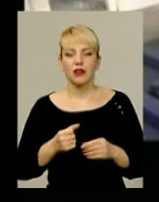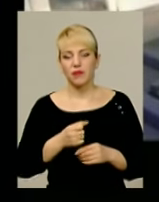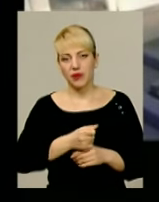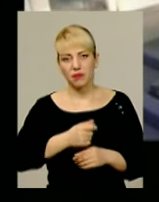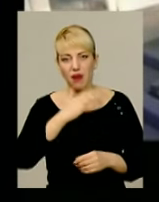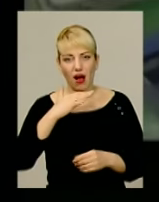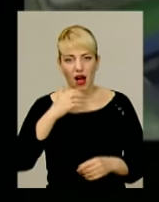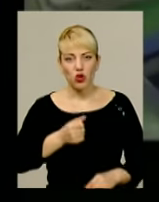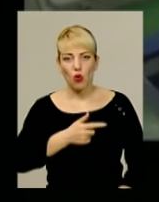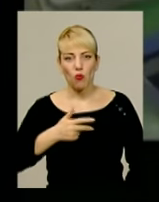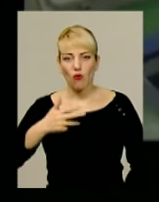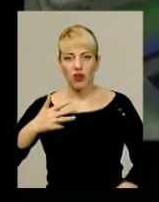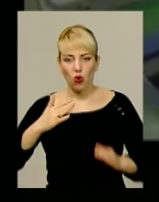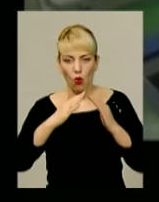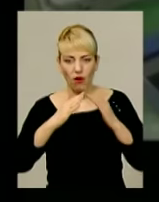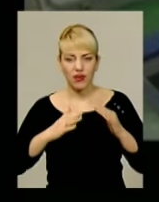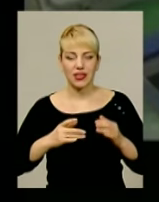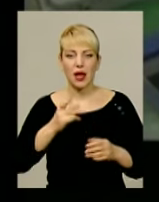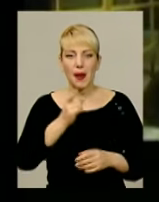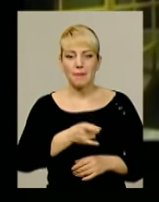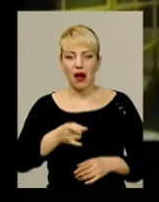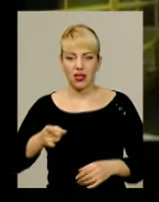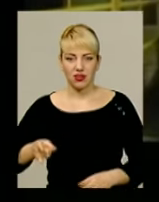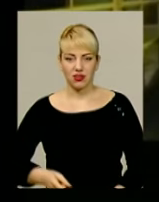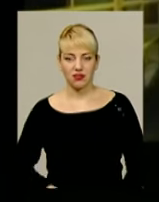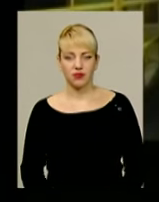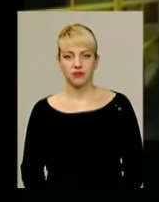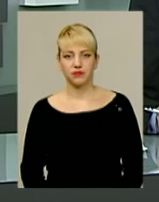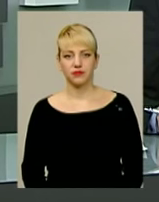паркінгів. У нас до такої ініціативи лише приглядаються.